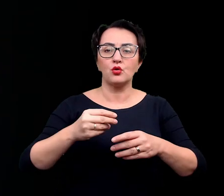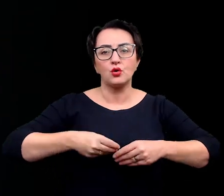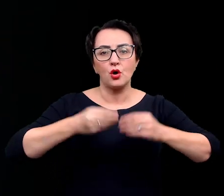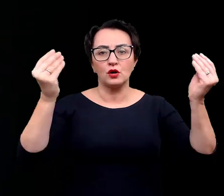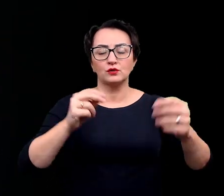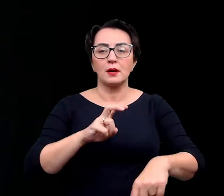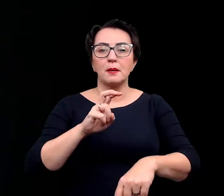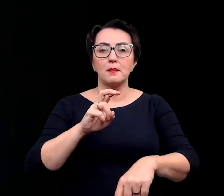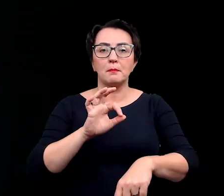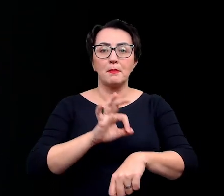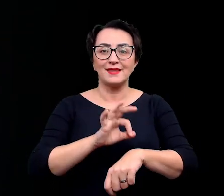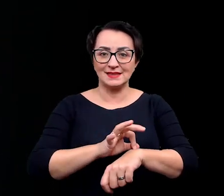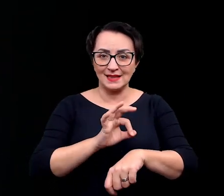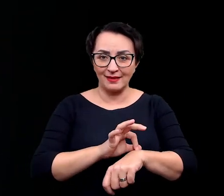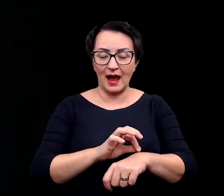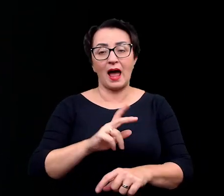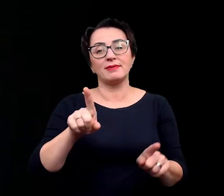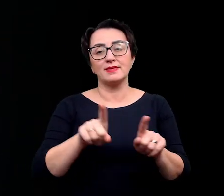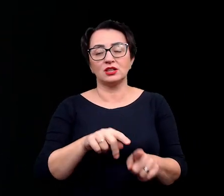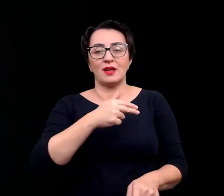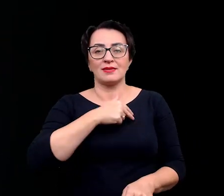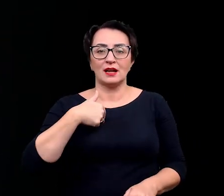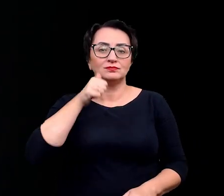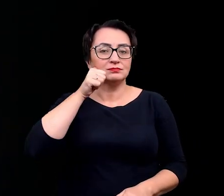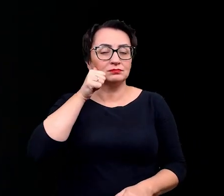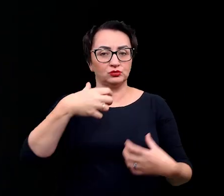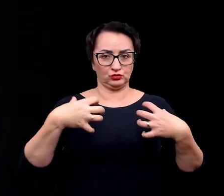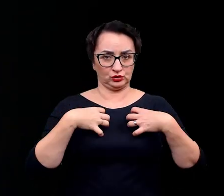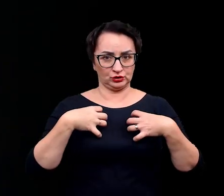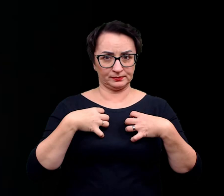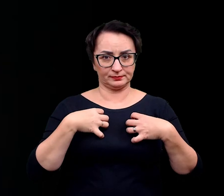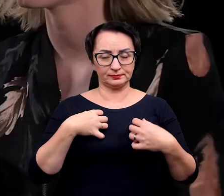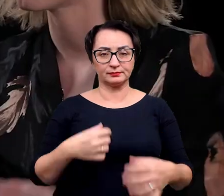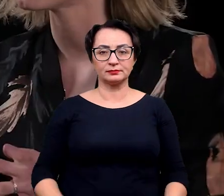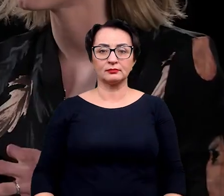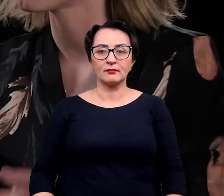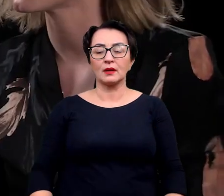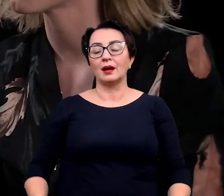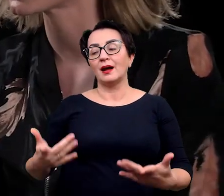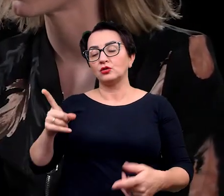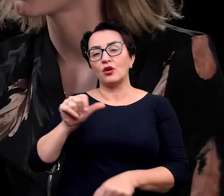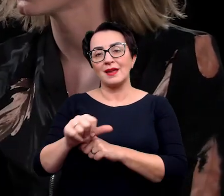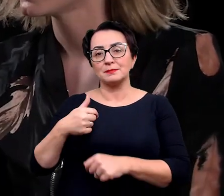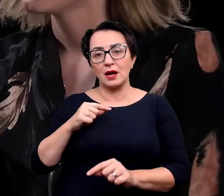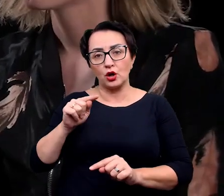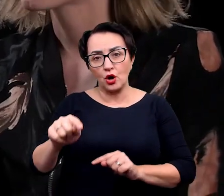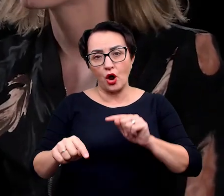codziennym funkcjonowaniu? Jest tak rzeczywiście, że takie drobne kroki, które stawiamy w tych badaniach podstawowych, potem się